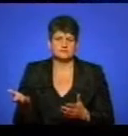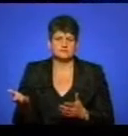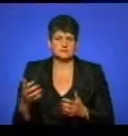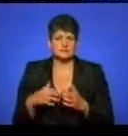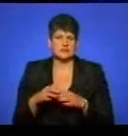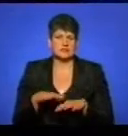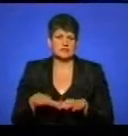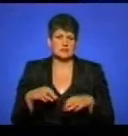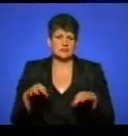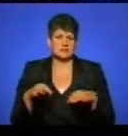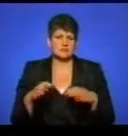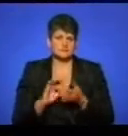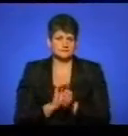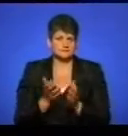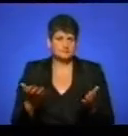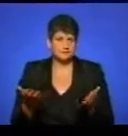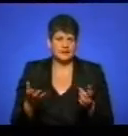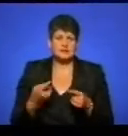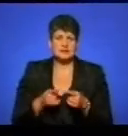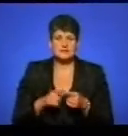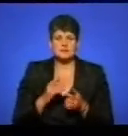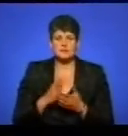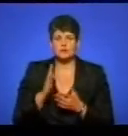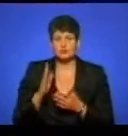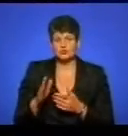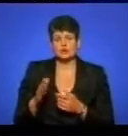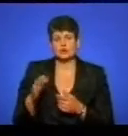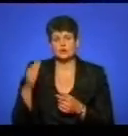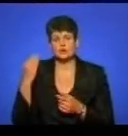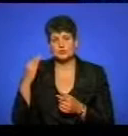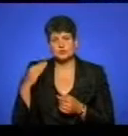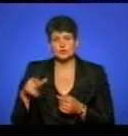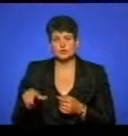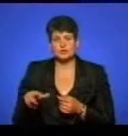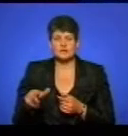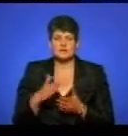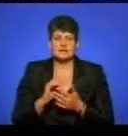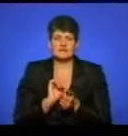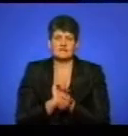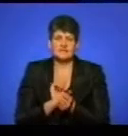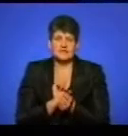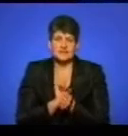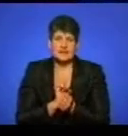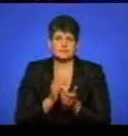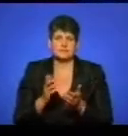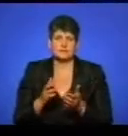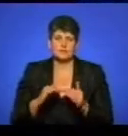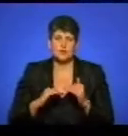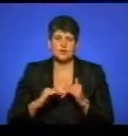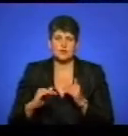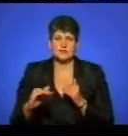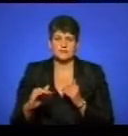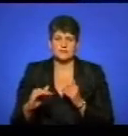По-друге, це мають бути другарядні дороги, які матимуть тверде покриття. І